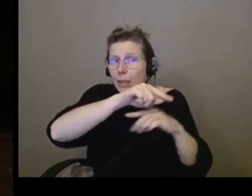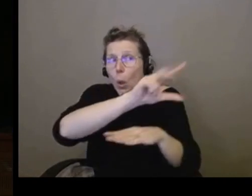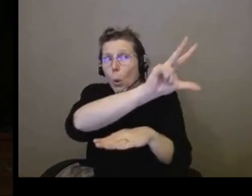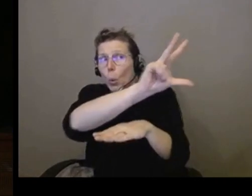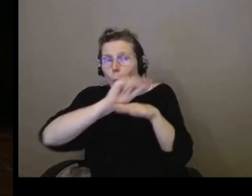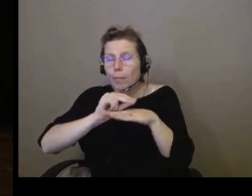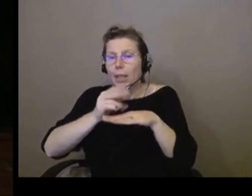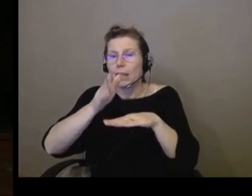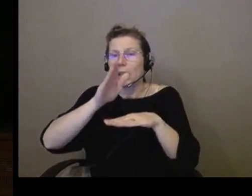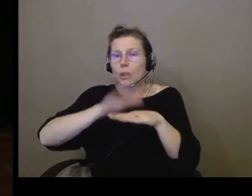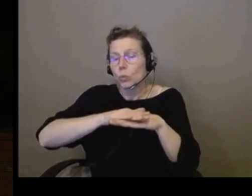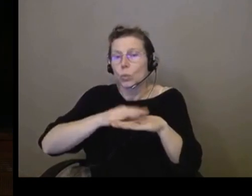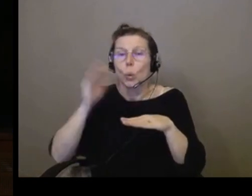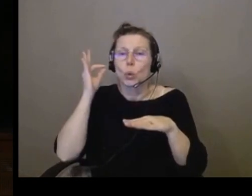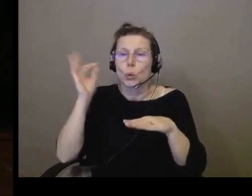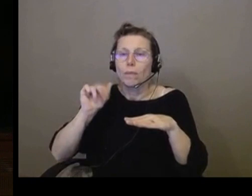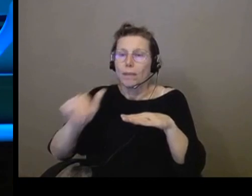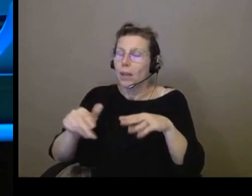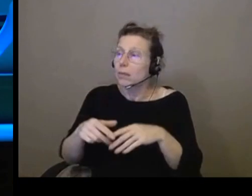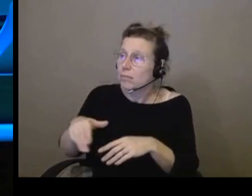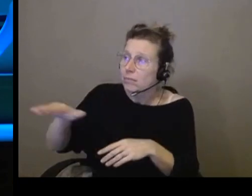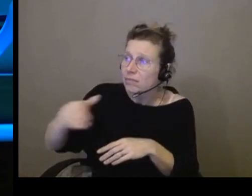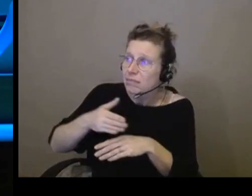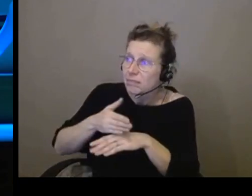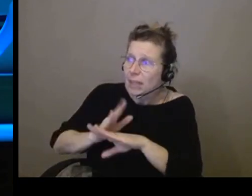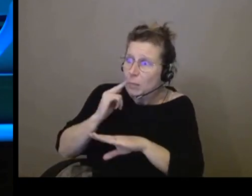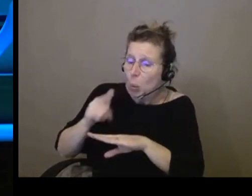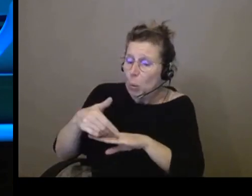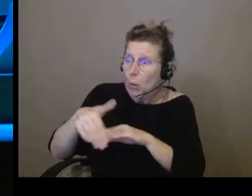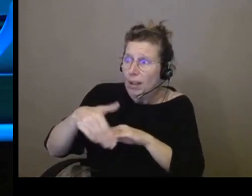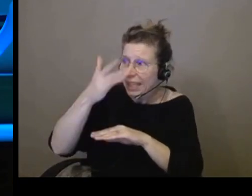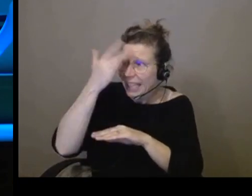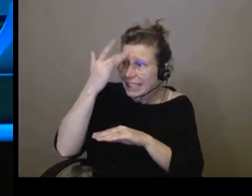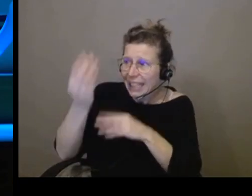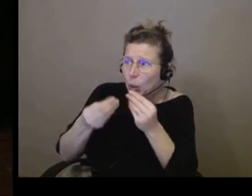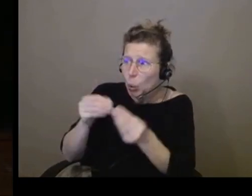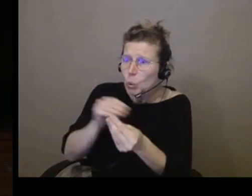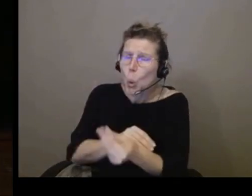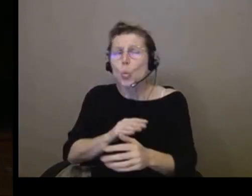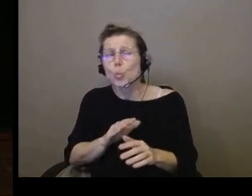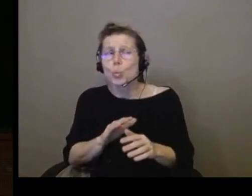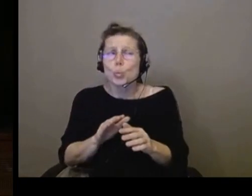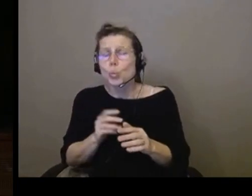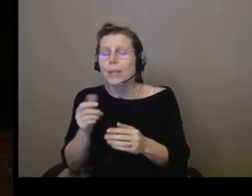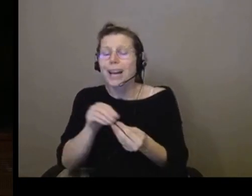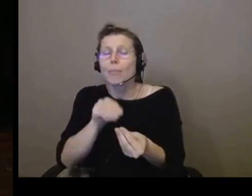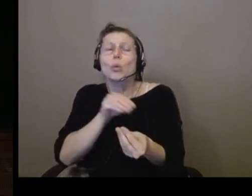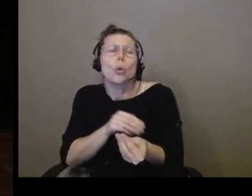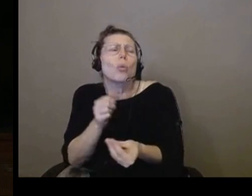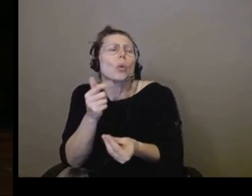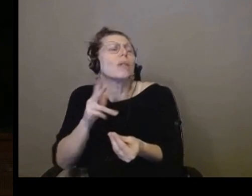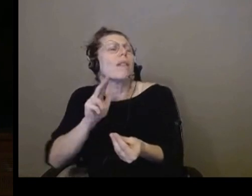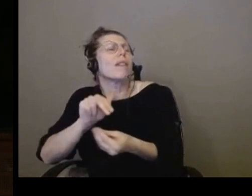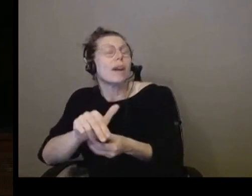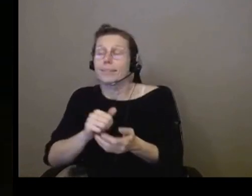ou c'est trop peu d'assure ? C'est un petit peu tôt. On en aura quelques-uns. en aura. Bon. Agnès Augier, je vous